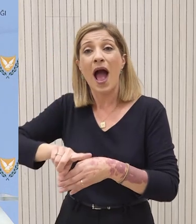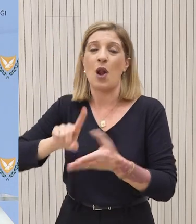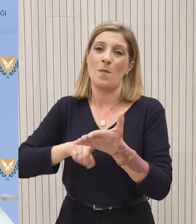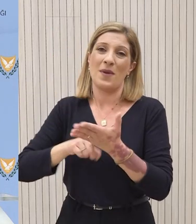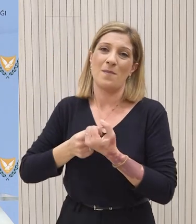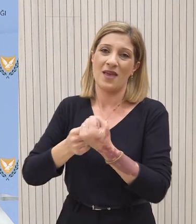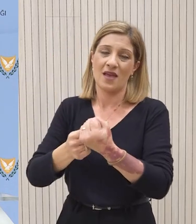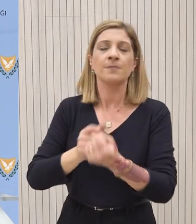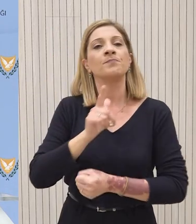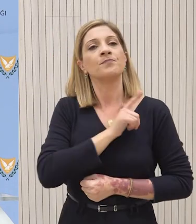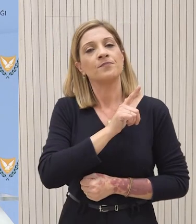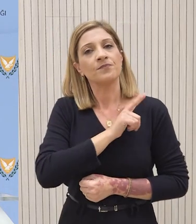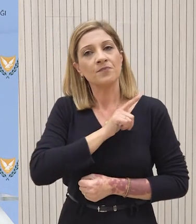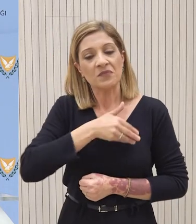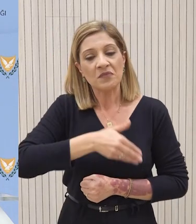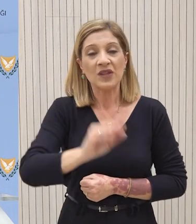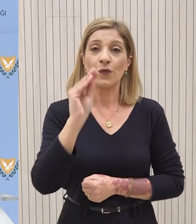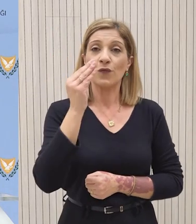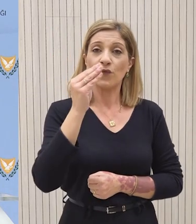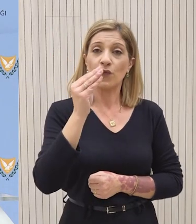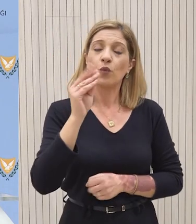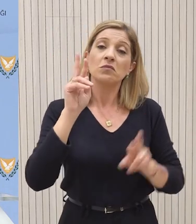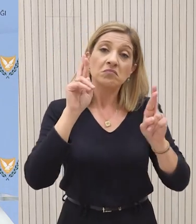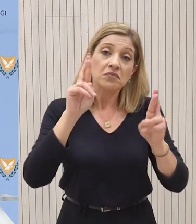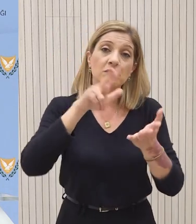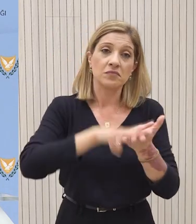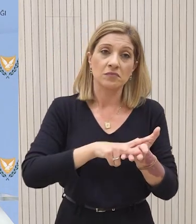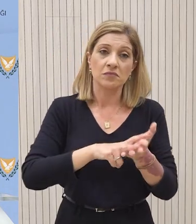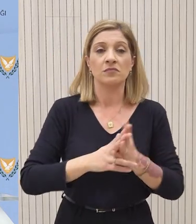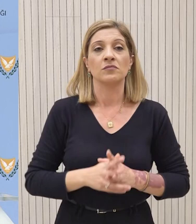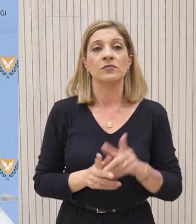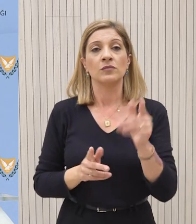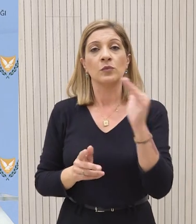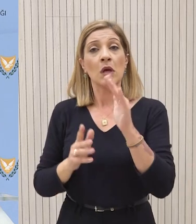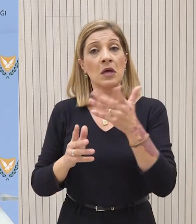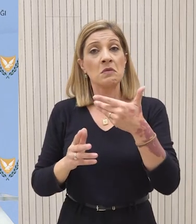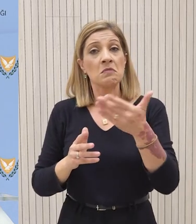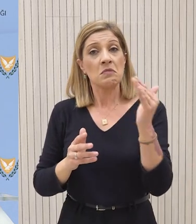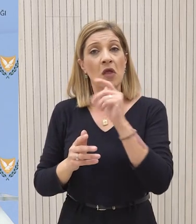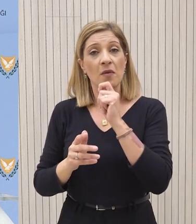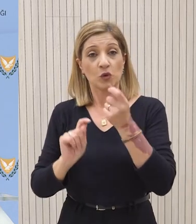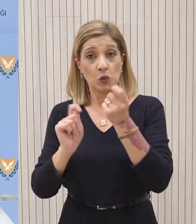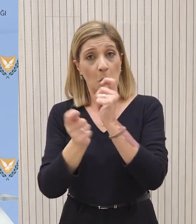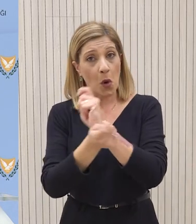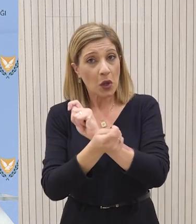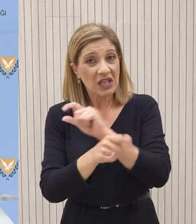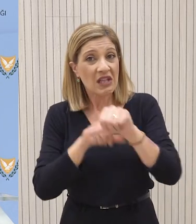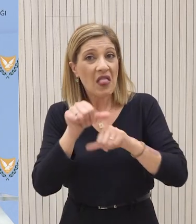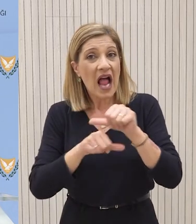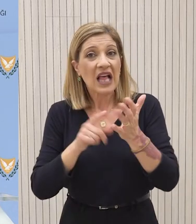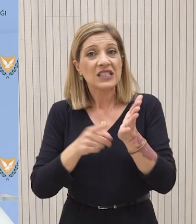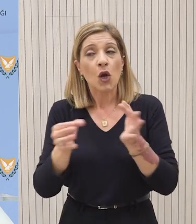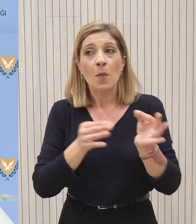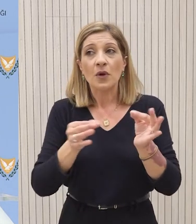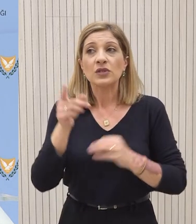αναμένουμε ότι η Βουλή των Αντιπροσώπων θα χαιρετήσει, αλλά και θα εγκρίνει. Σας άνθρωποι κοντροπολογίες που ενδεχομένως αλλάξουν τη φιλοσοφία των νομοσχεδίων.